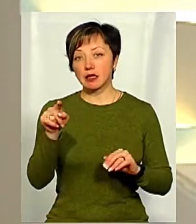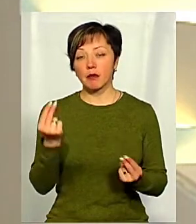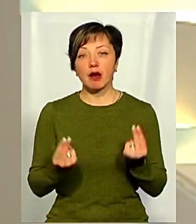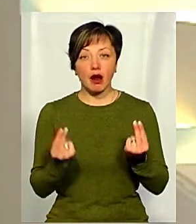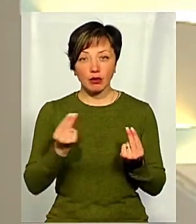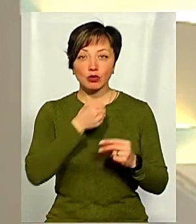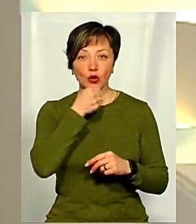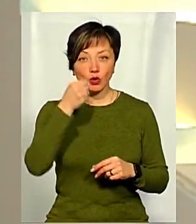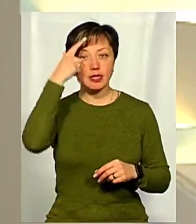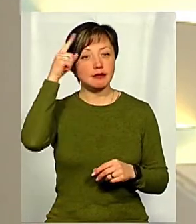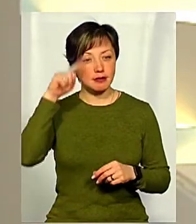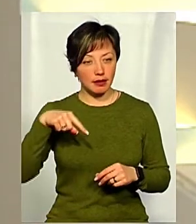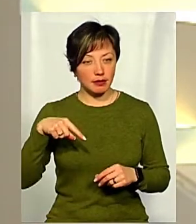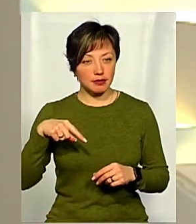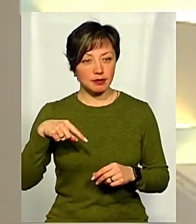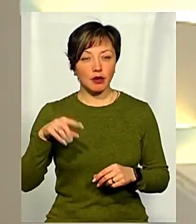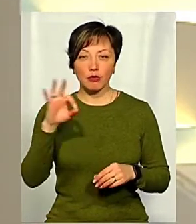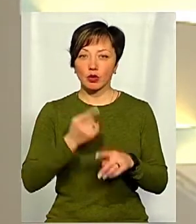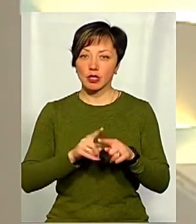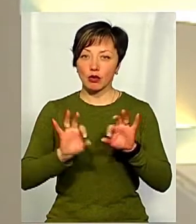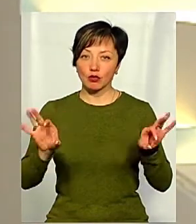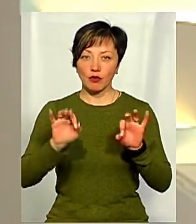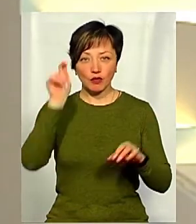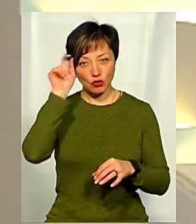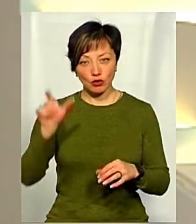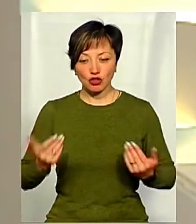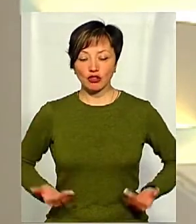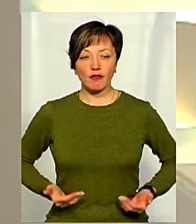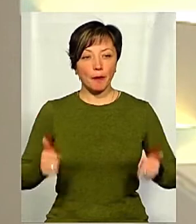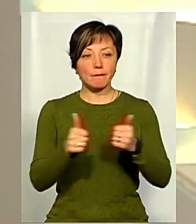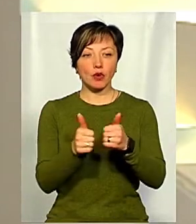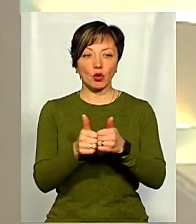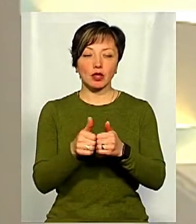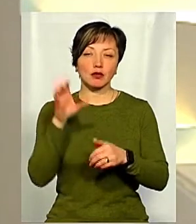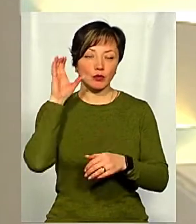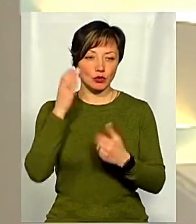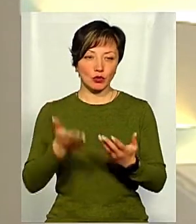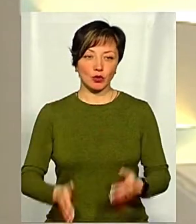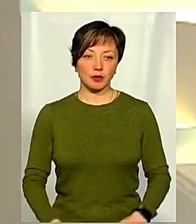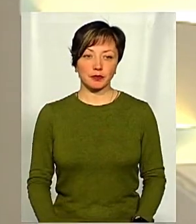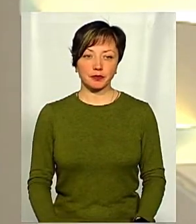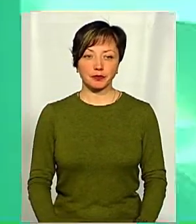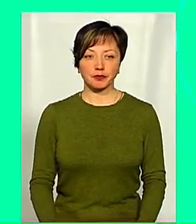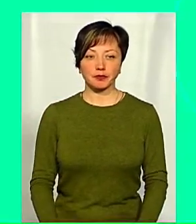граються, дорослі знали. Про це розповів чоловік, який живе неподалік. Давайте послухаємо.